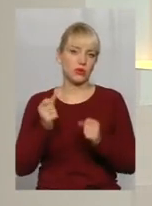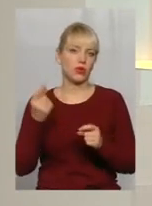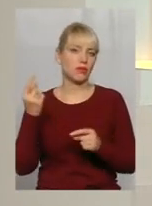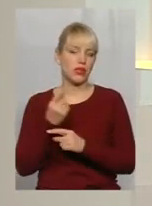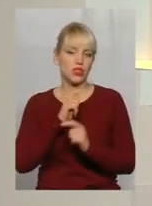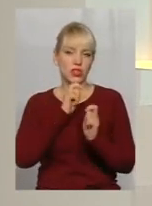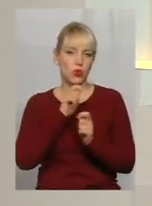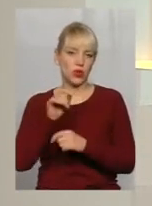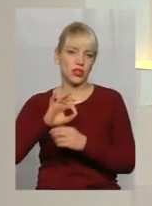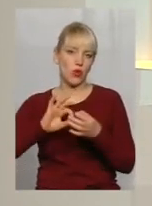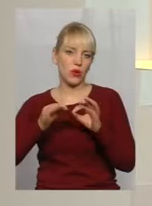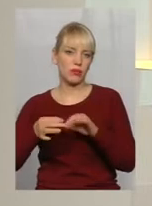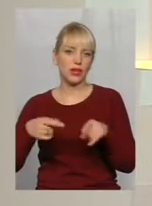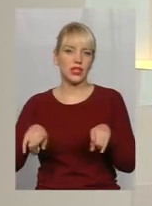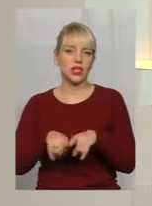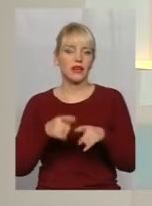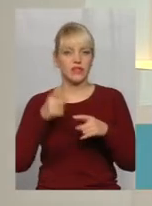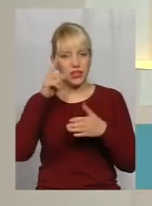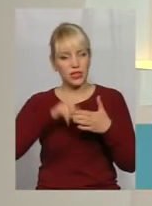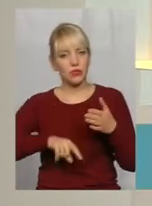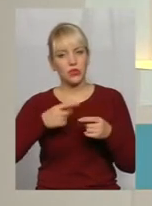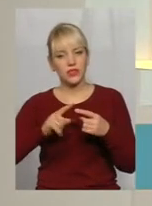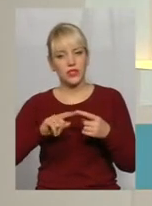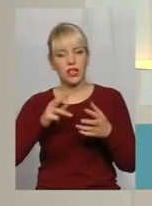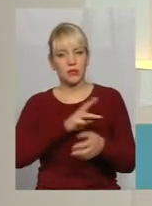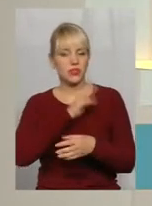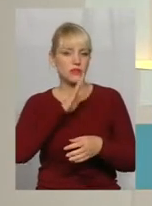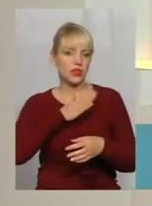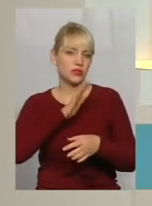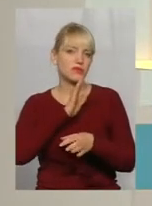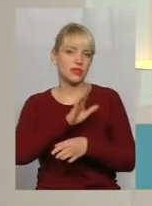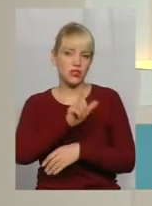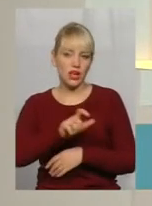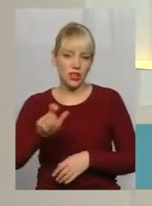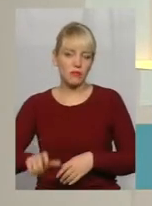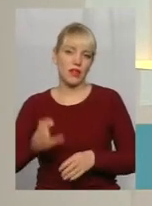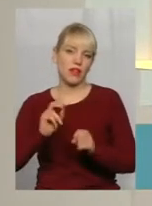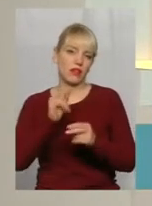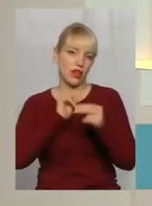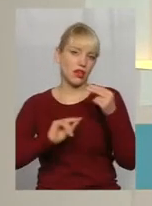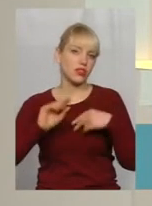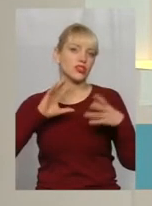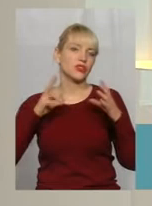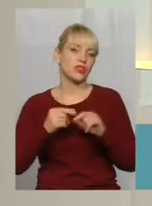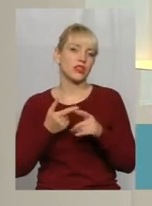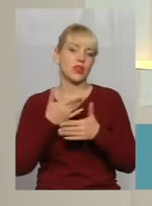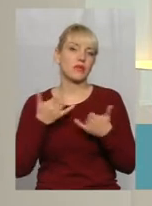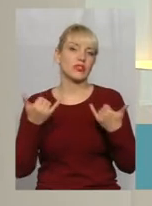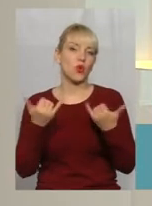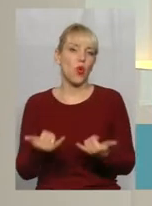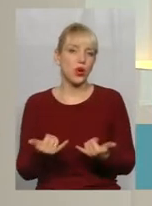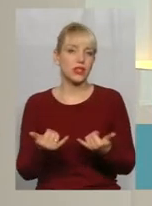нагороди на Олімпіаді. Принаймні, віримо в це і вважаємо нашим дівчатам як найкращих результатів. І сьогодні ми якраз